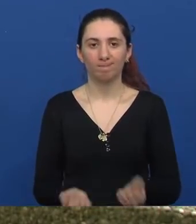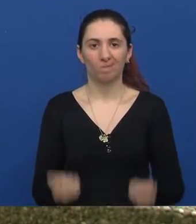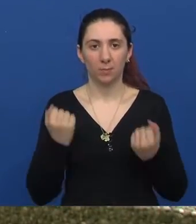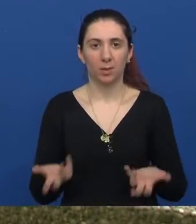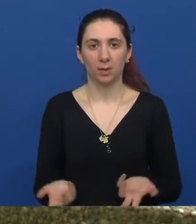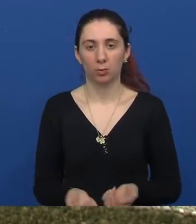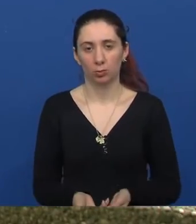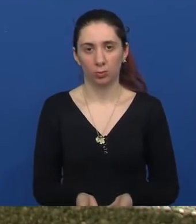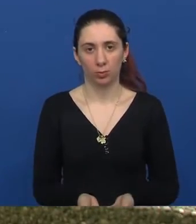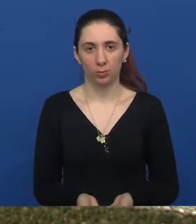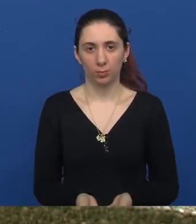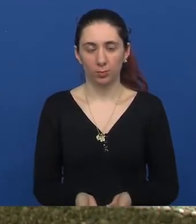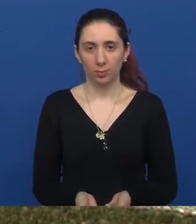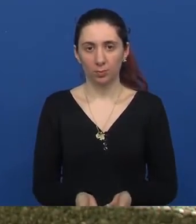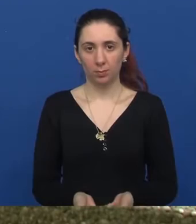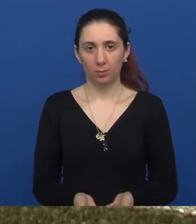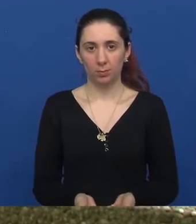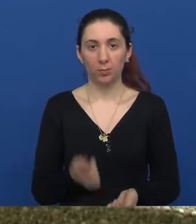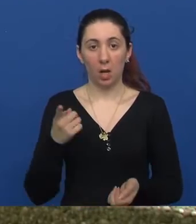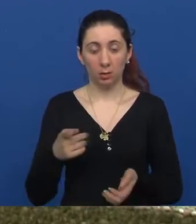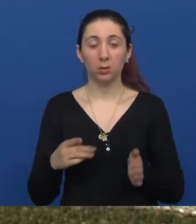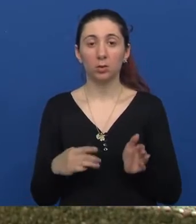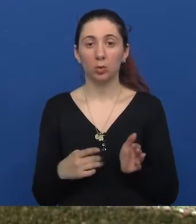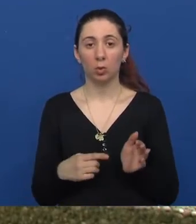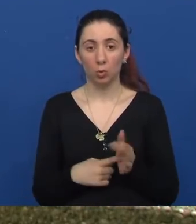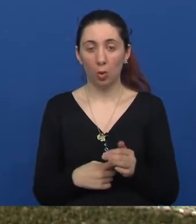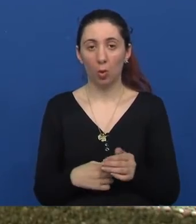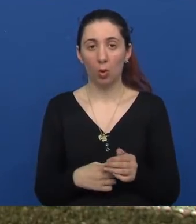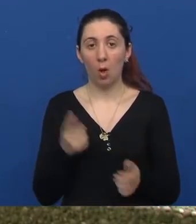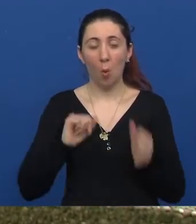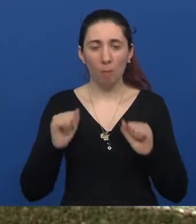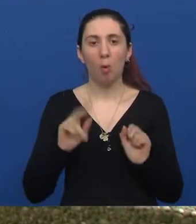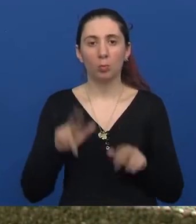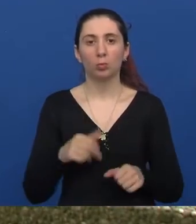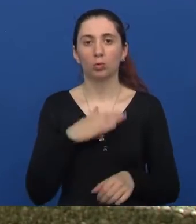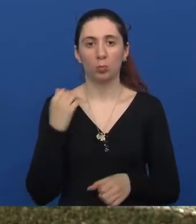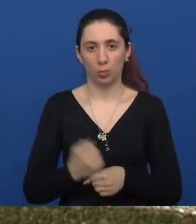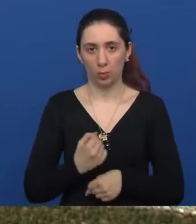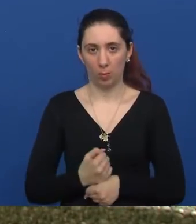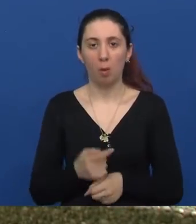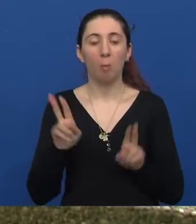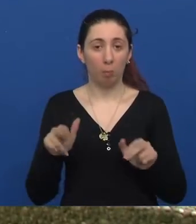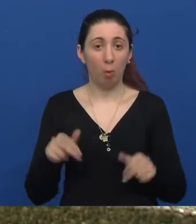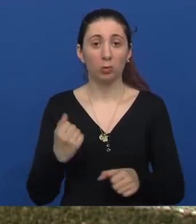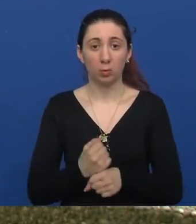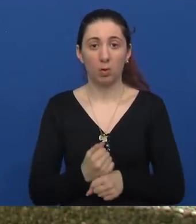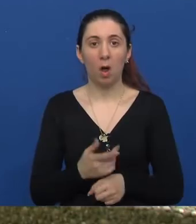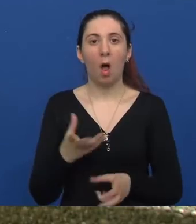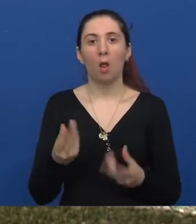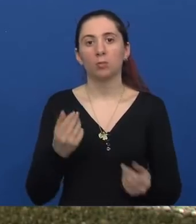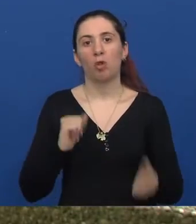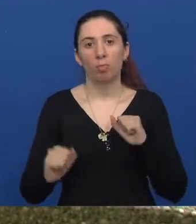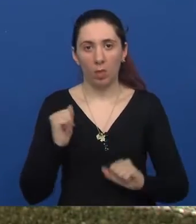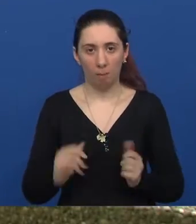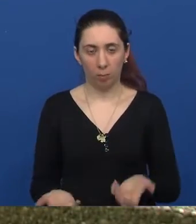padano. Ali ipak, vemo, onda ti si dokaz da zapravo upornošću možeš puno napraviti. Pa može se, može se, ali velim naporno je.